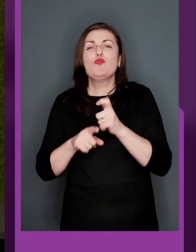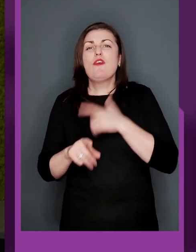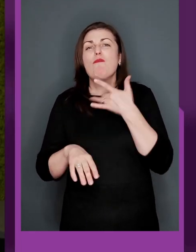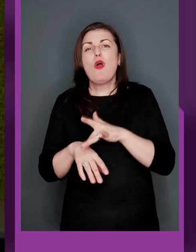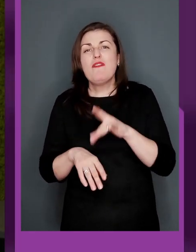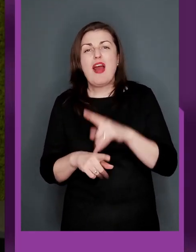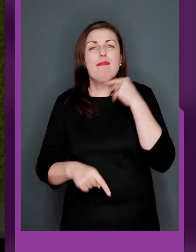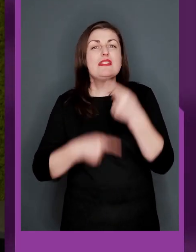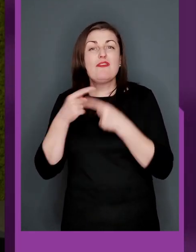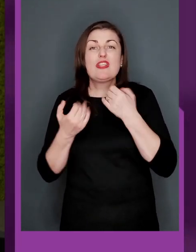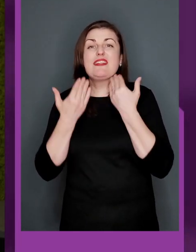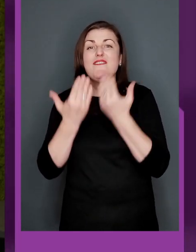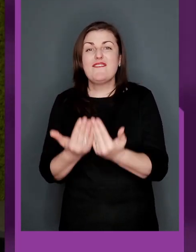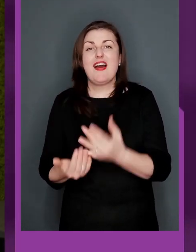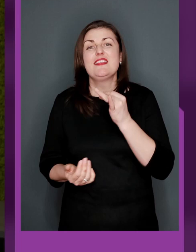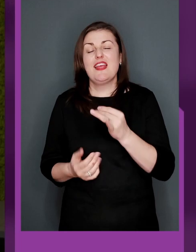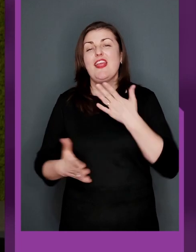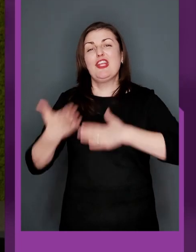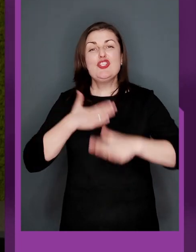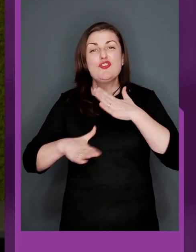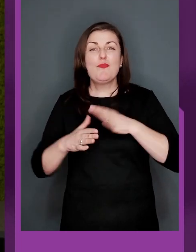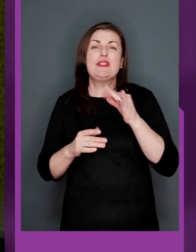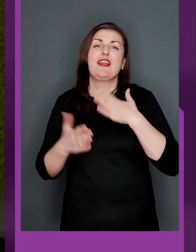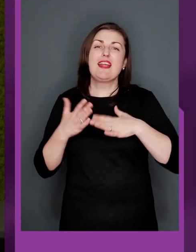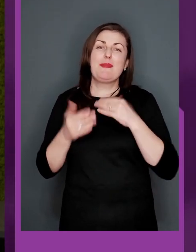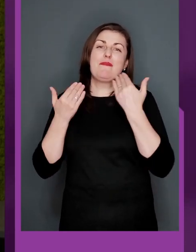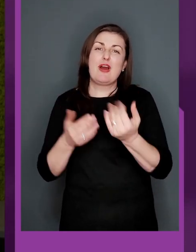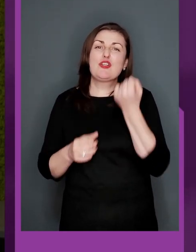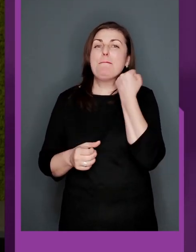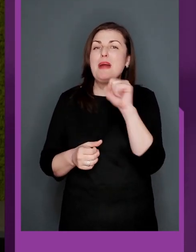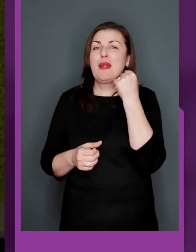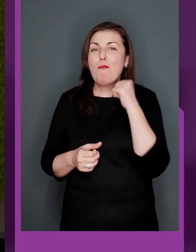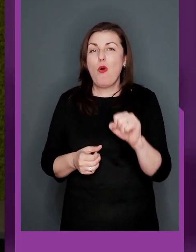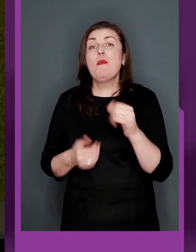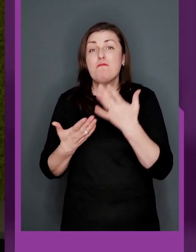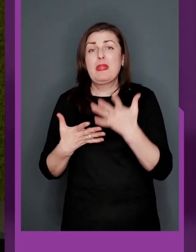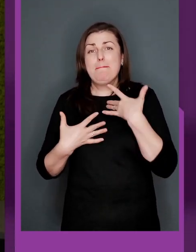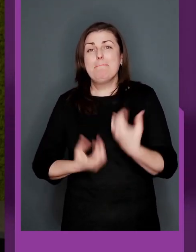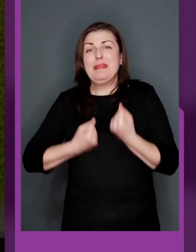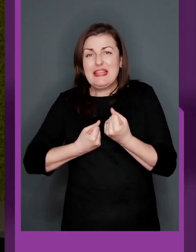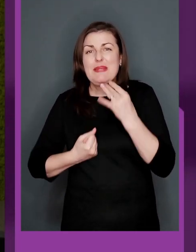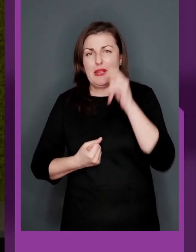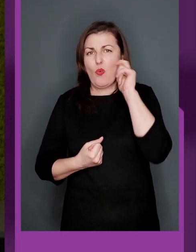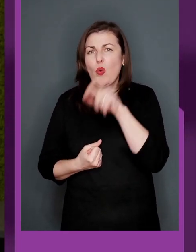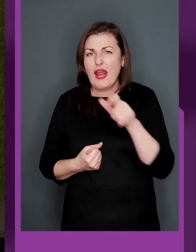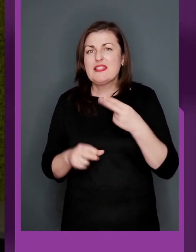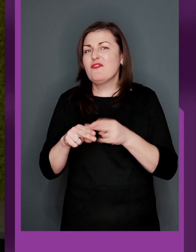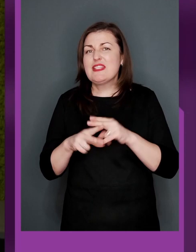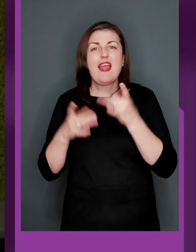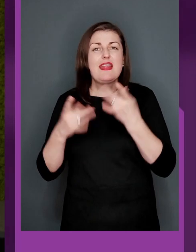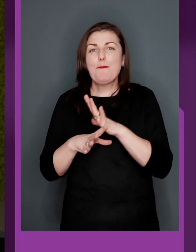глядачів, ми всі дуже і вболіваємо завжди за вас, і тішимось, і радіємо вашим перемогам. От